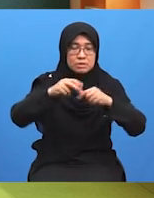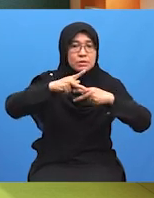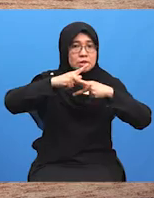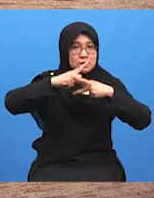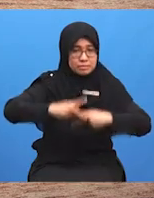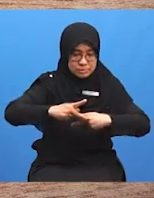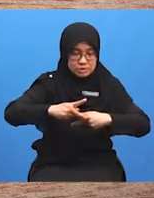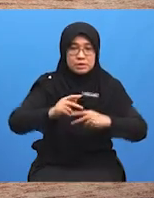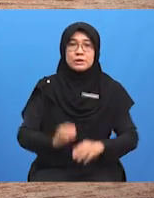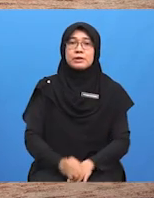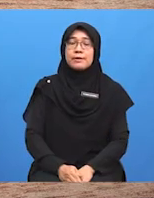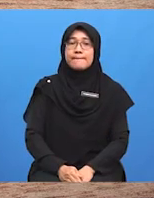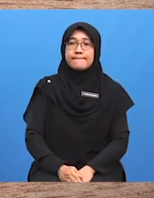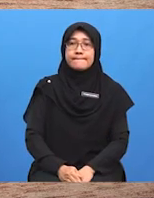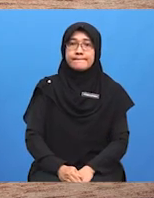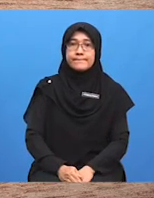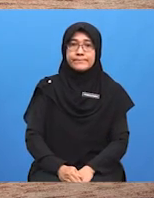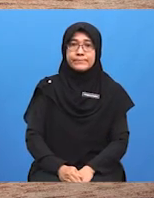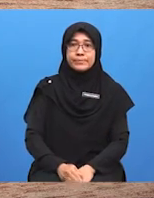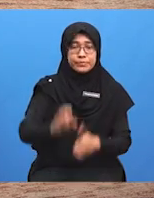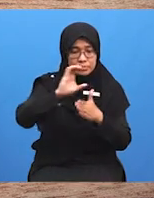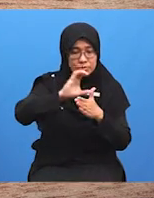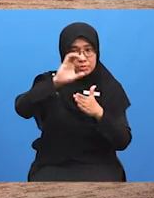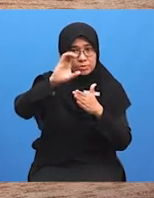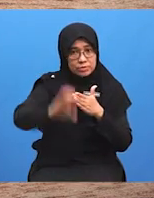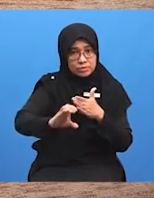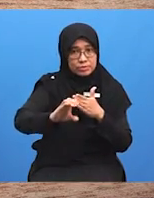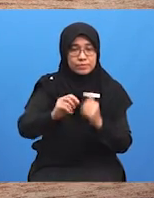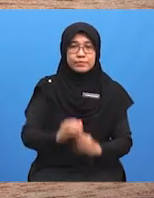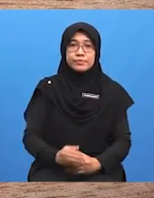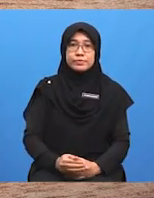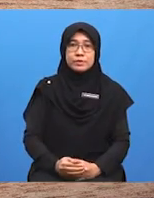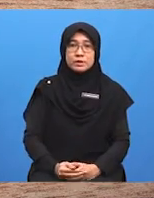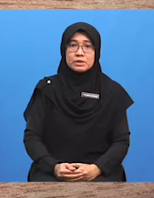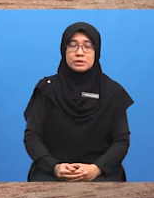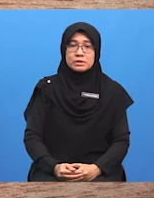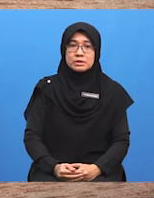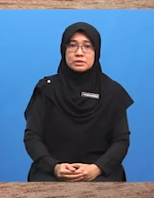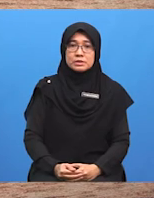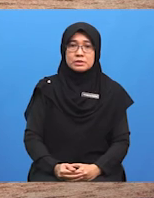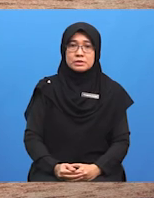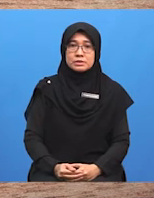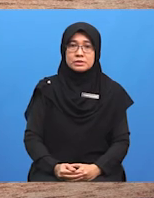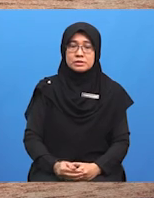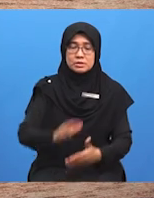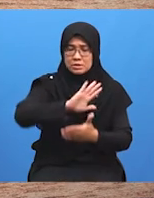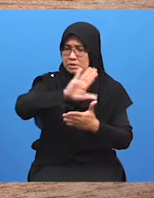Sebagai rumusan untuk pembelajaran kita hari ini Cikgu percaya pelajar semua sudah